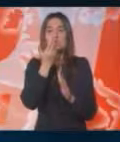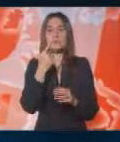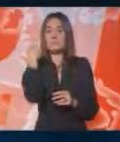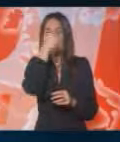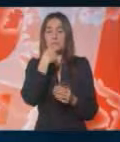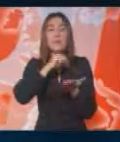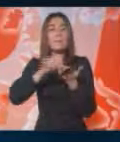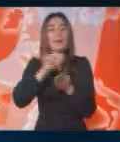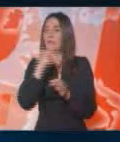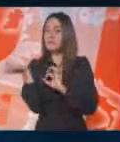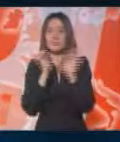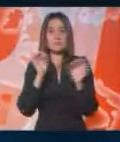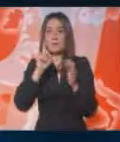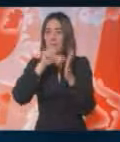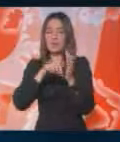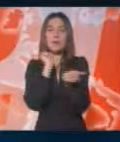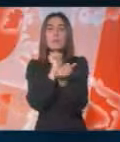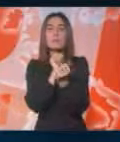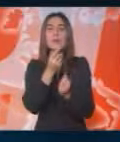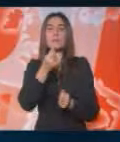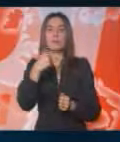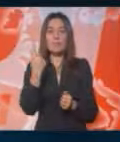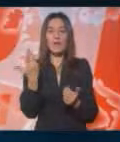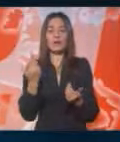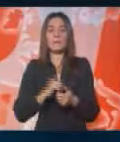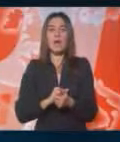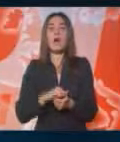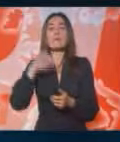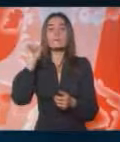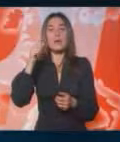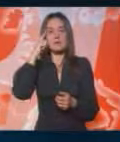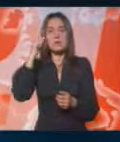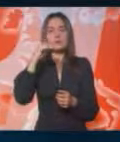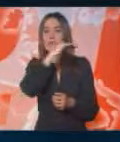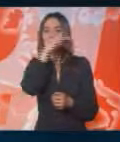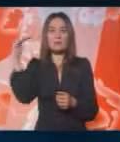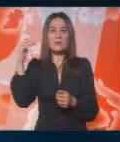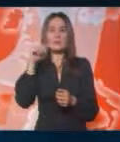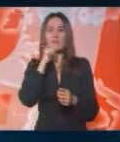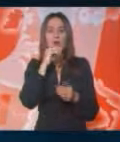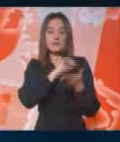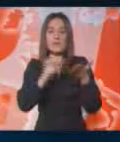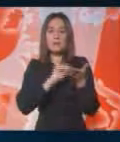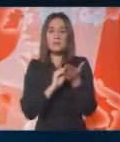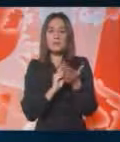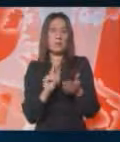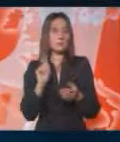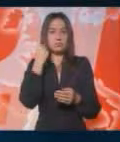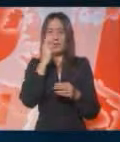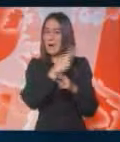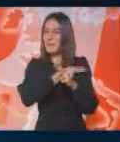banke nisu spremne trenutno da pozajmuju dinarima, da znači nivo trezorskih zapisa je dostigo neki